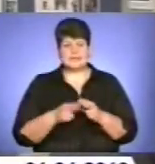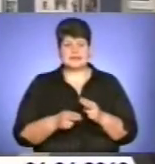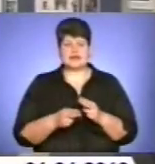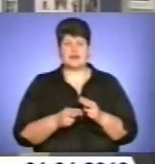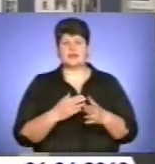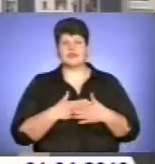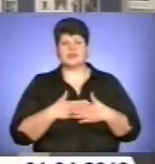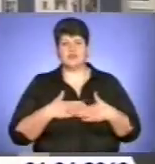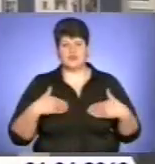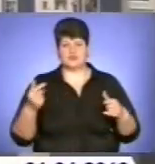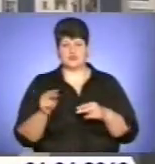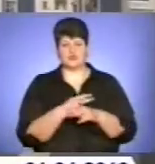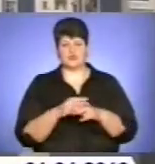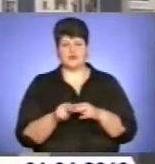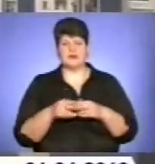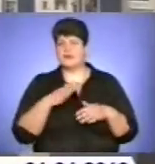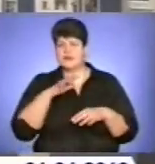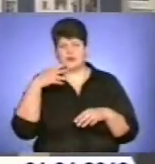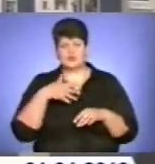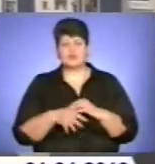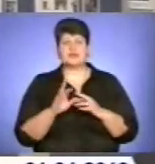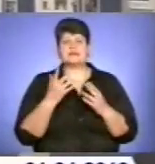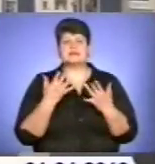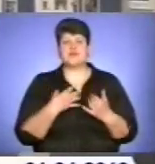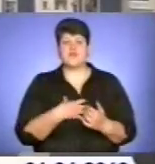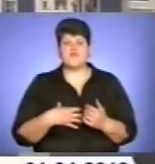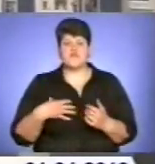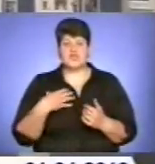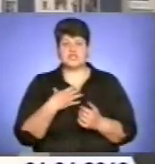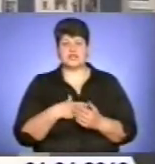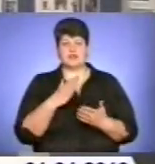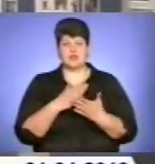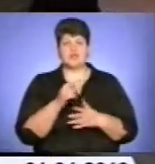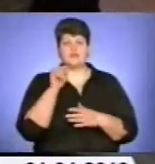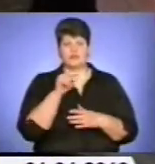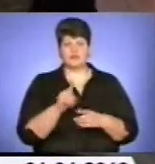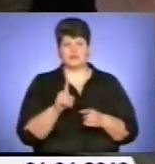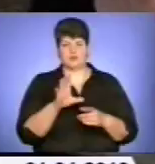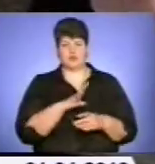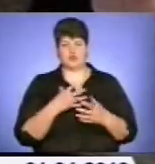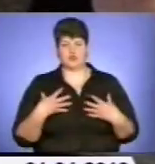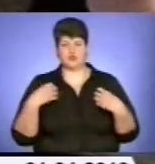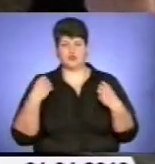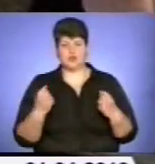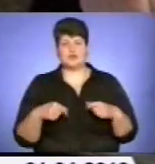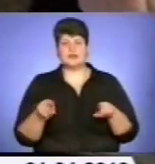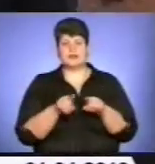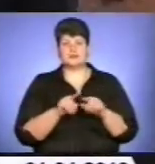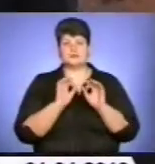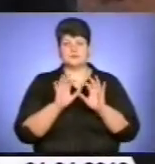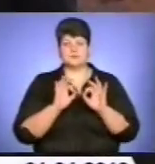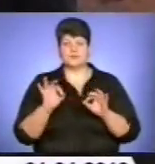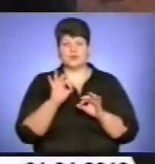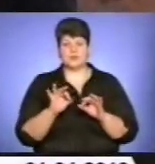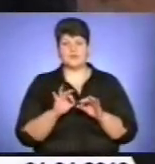вилікуватись і не розуміють, наскільки важлива є потреба в тому, щоб вони були здорові. Втезіатри також поінформували правоохоронців про